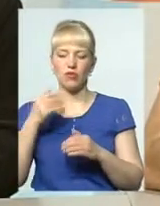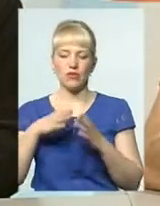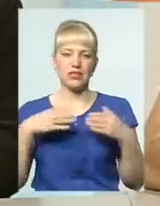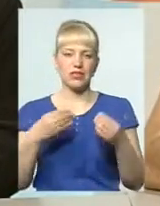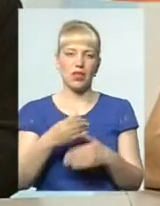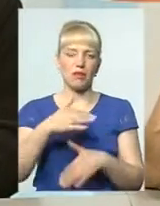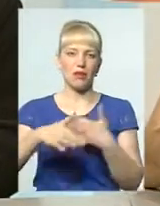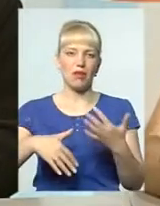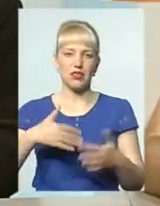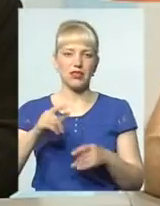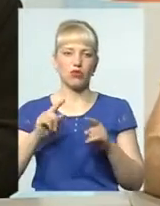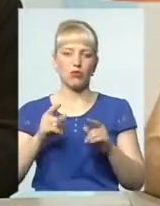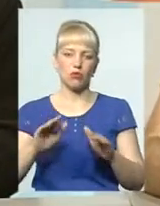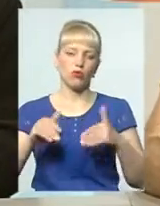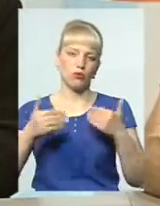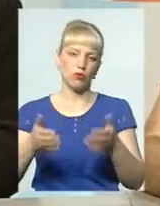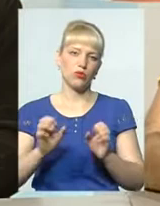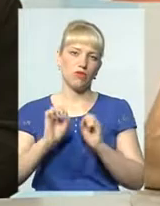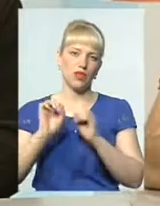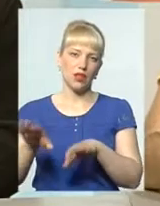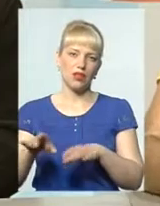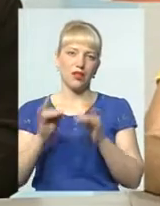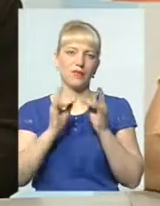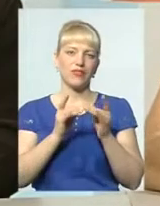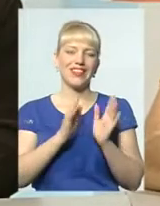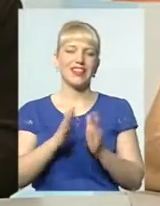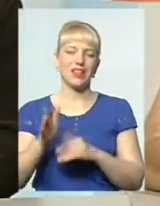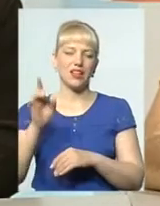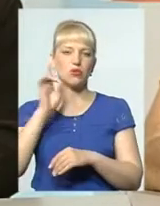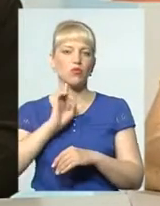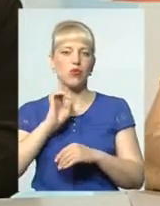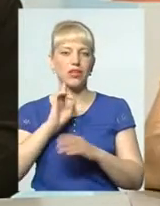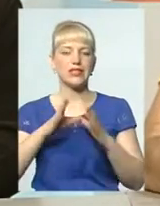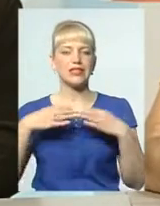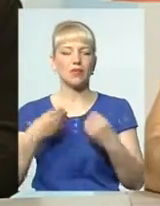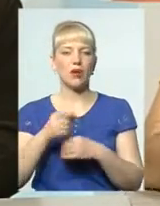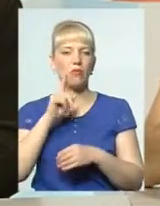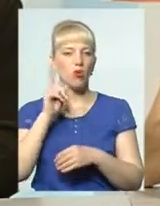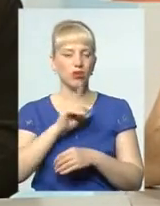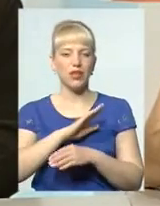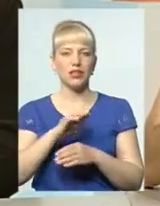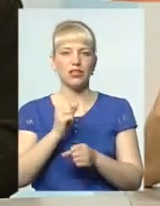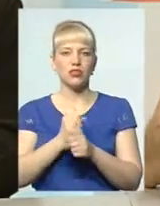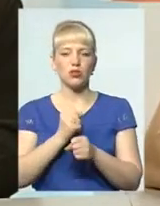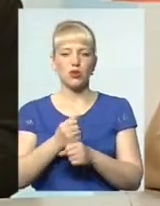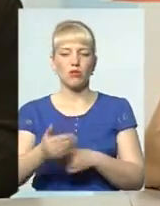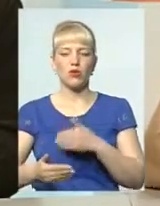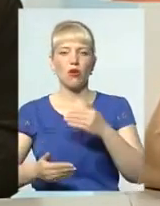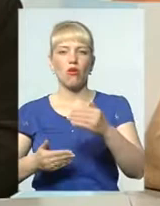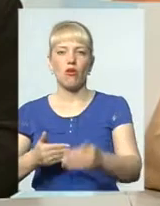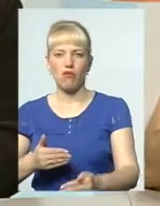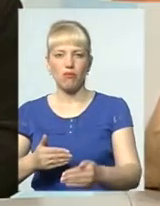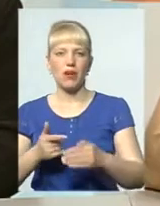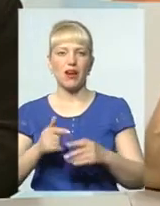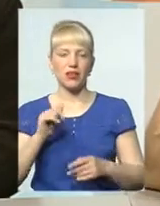безвід. І тому пропонують віддати в інтернат. Поки сім'я молода не зробить крок вперед і не